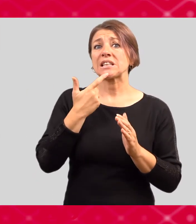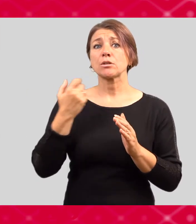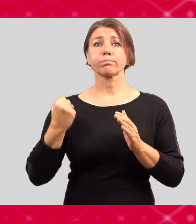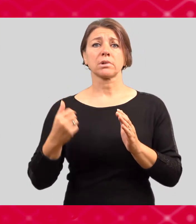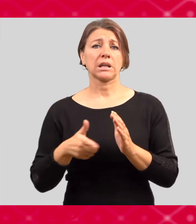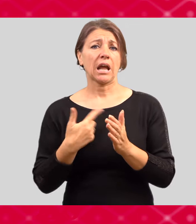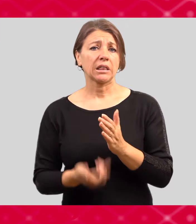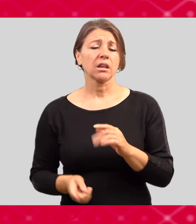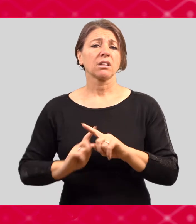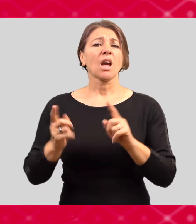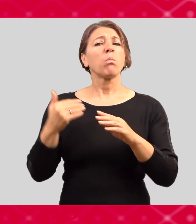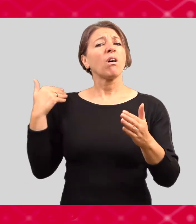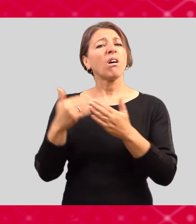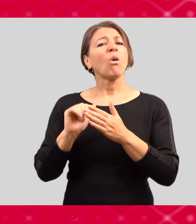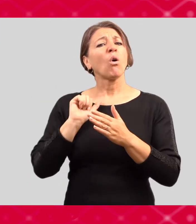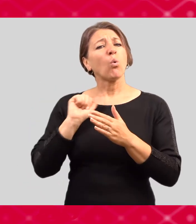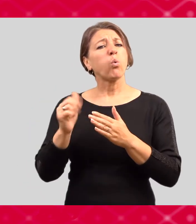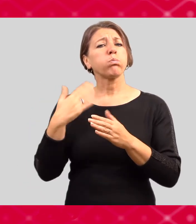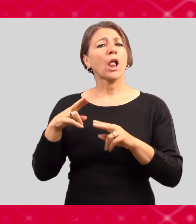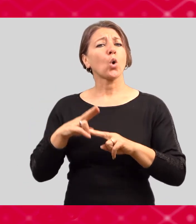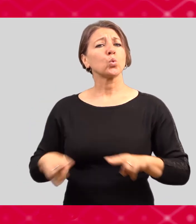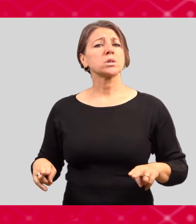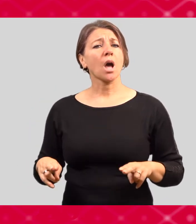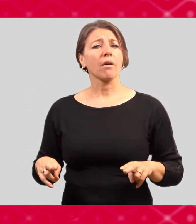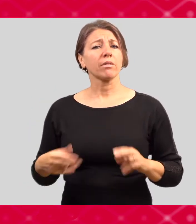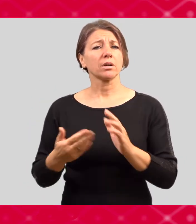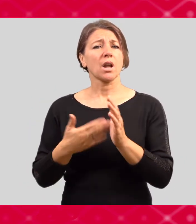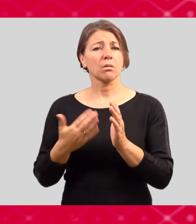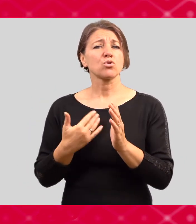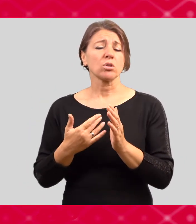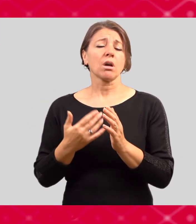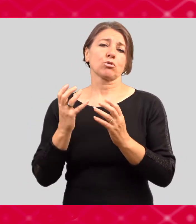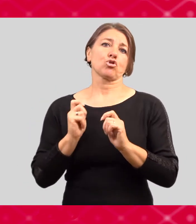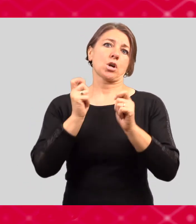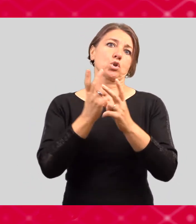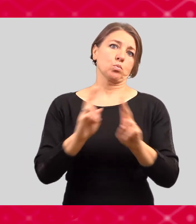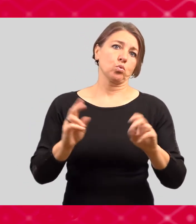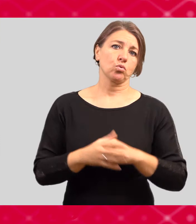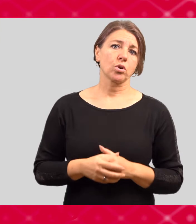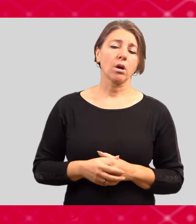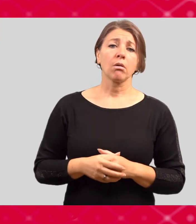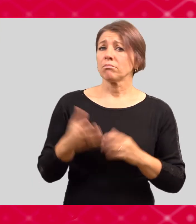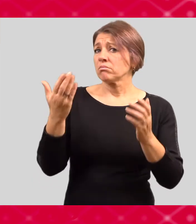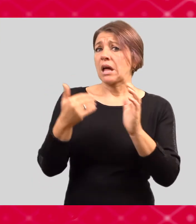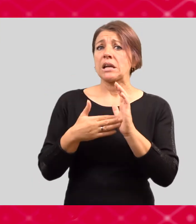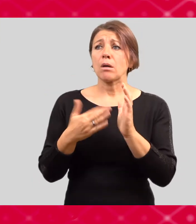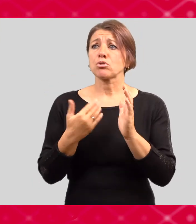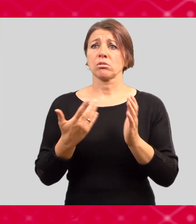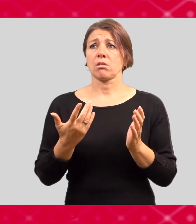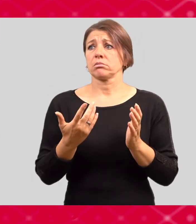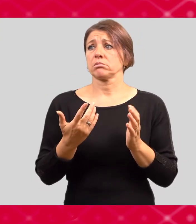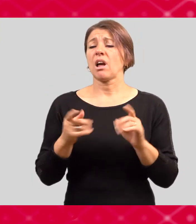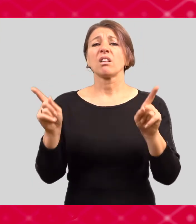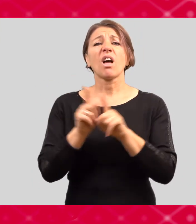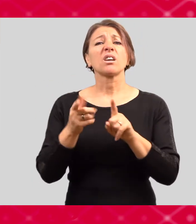případně jste prošli ústavní výchovu a k těmto znevýhodněním se pak můžou přidat i další jiná znevýhodnění. Například